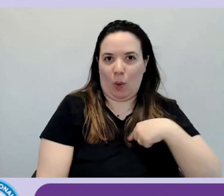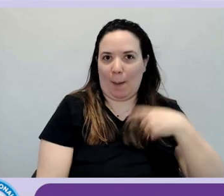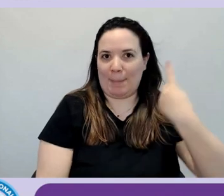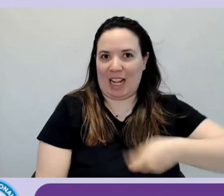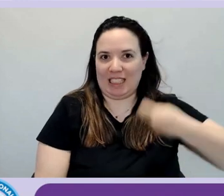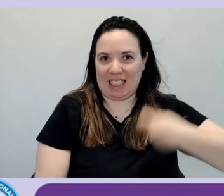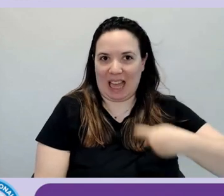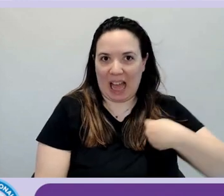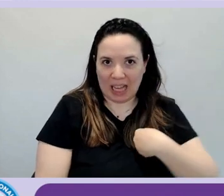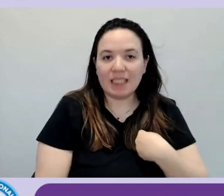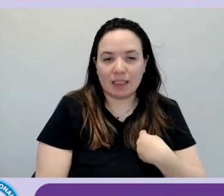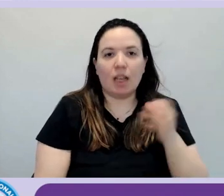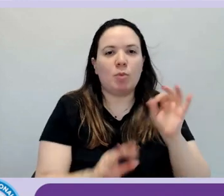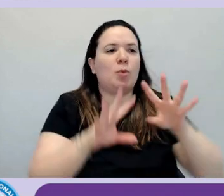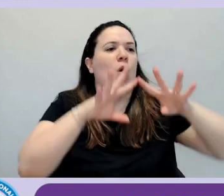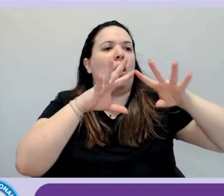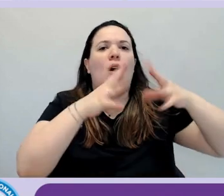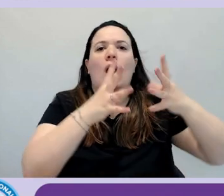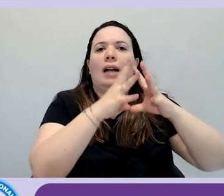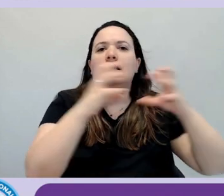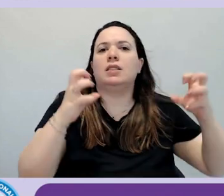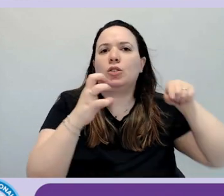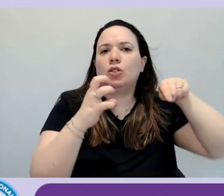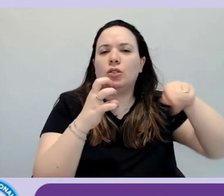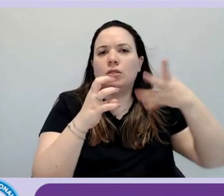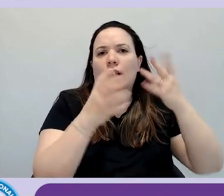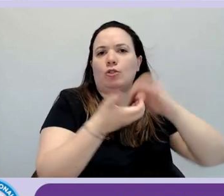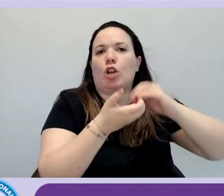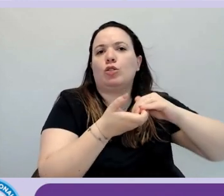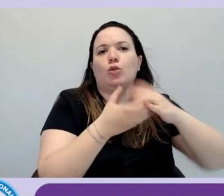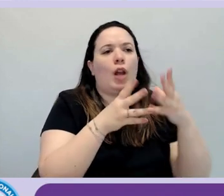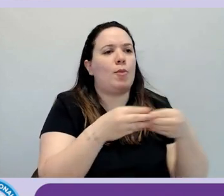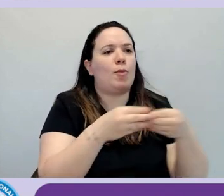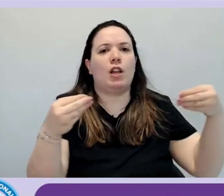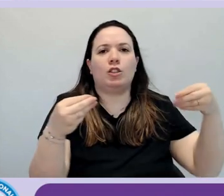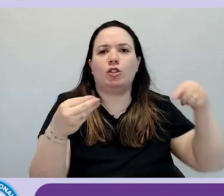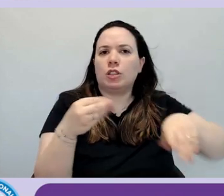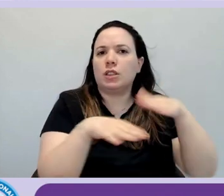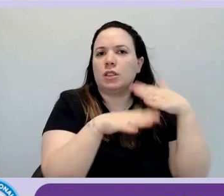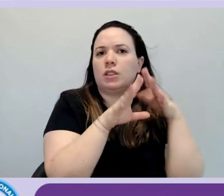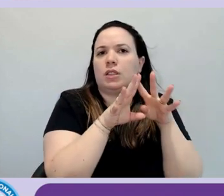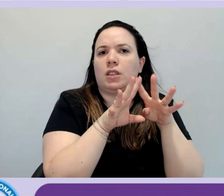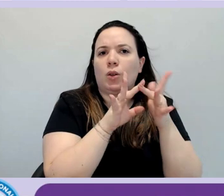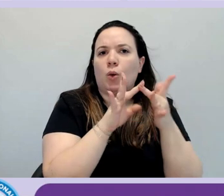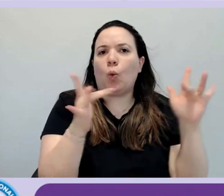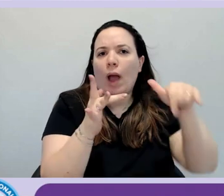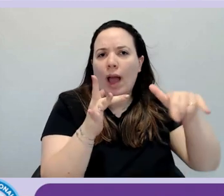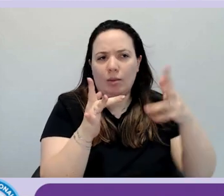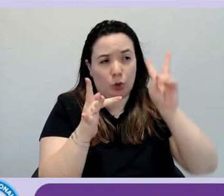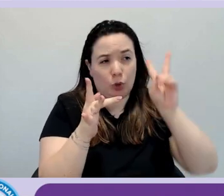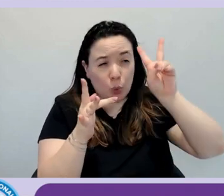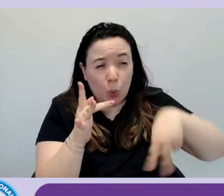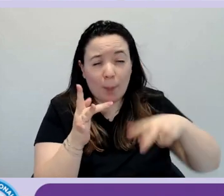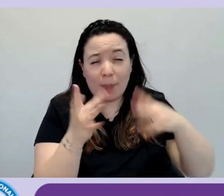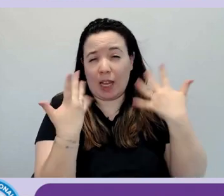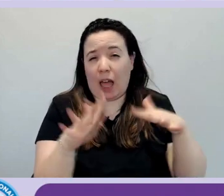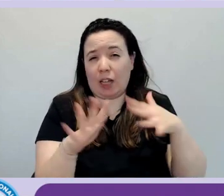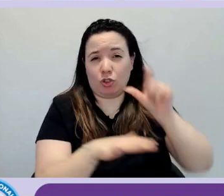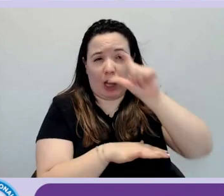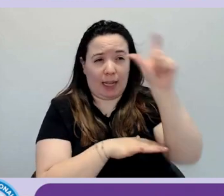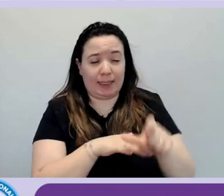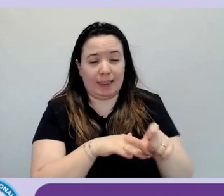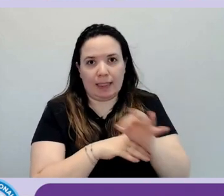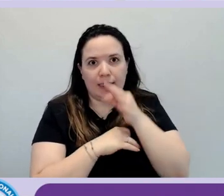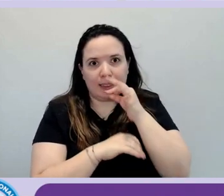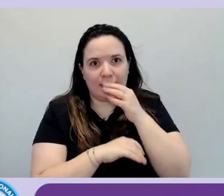web che organizza questo evento. È l'associazione che dal 2000 è presente in Italia, quindi il prossimo anno